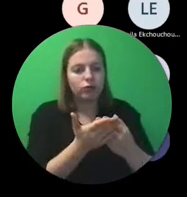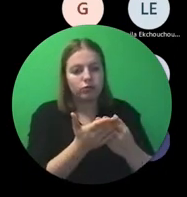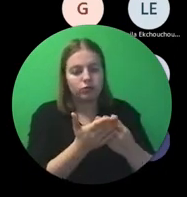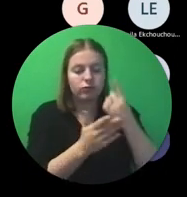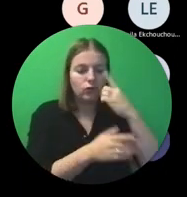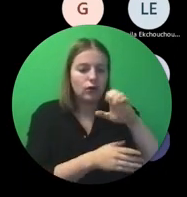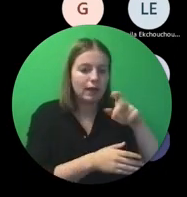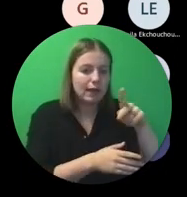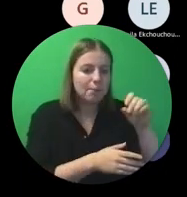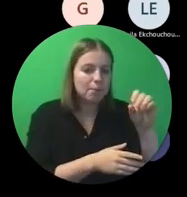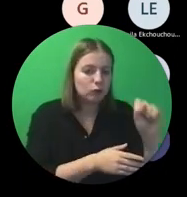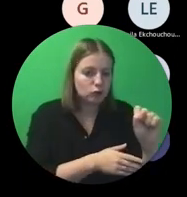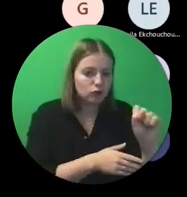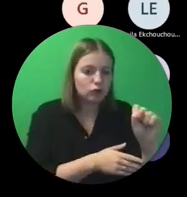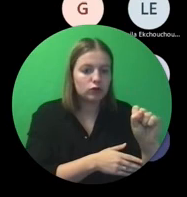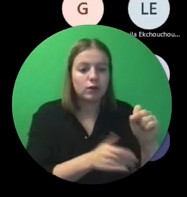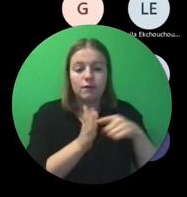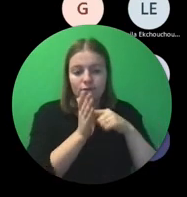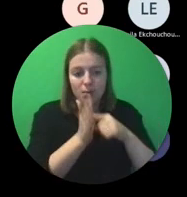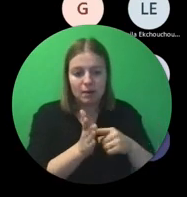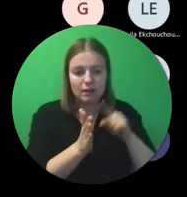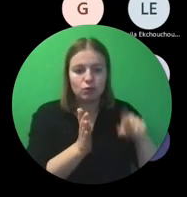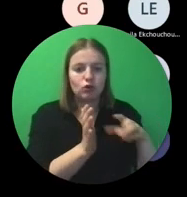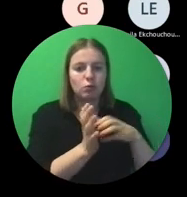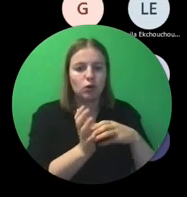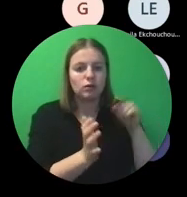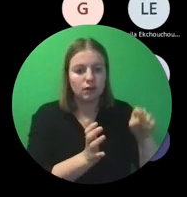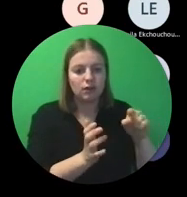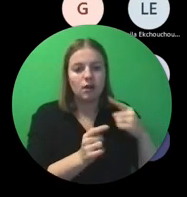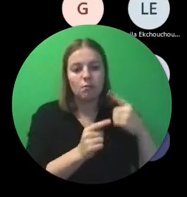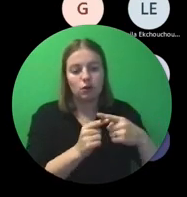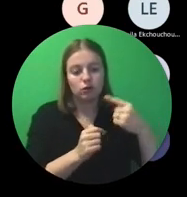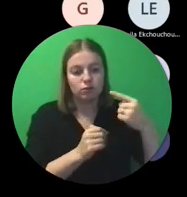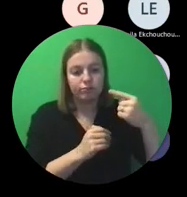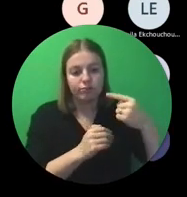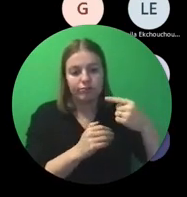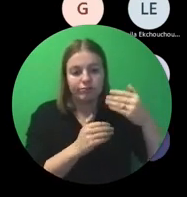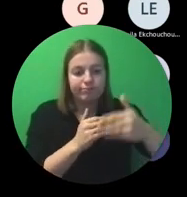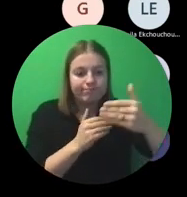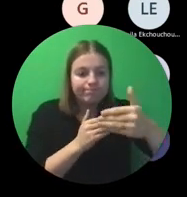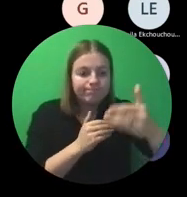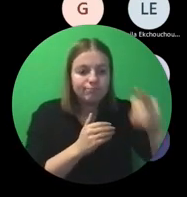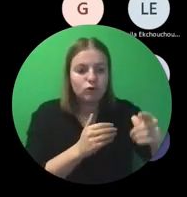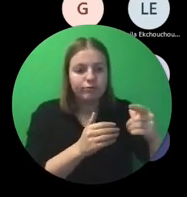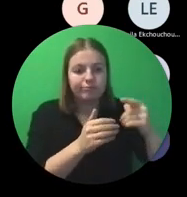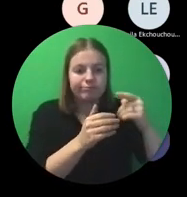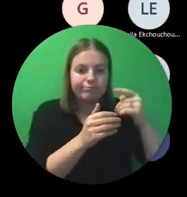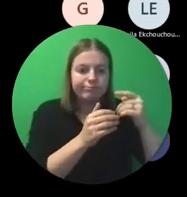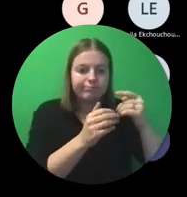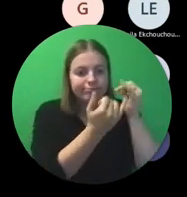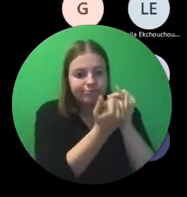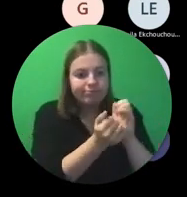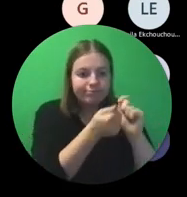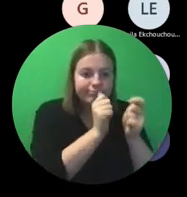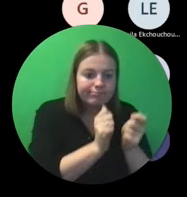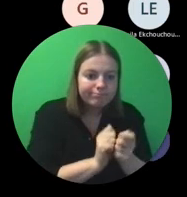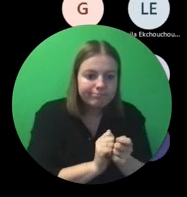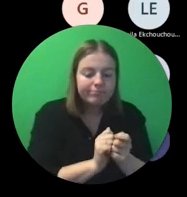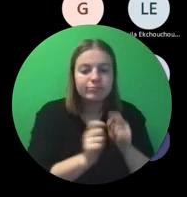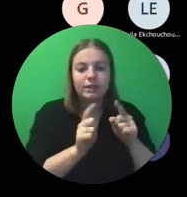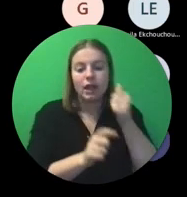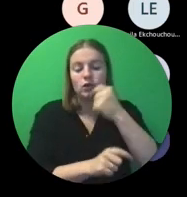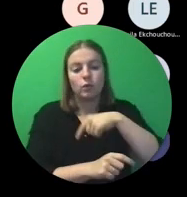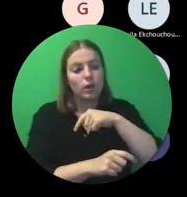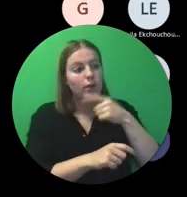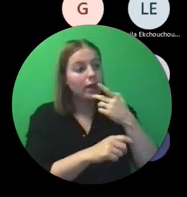Dat zal je ook verplicht moeten gebruiken en dat zal je ook regelmatig moeten bijwerken. Om te zorgen dat als wij eens willen